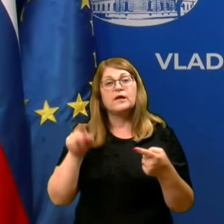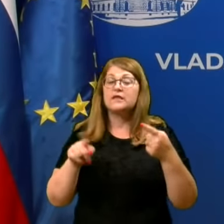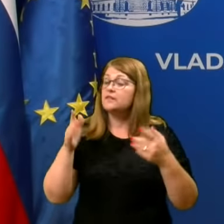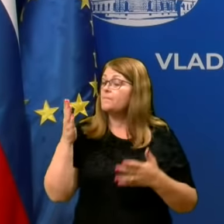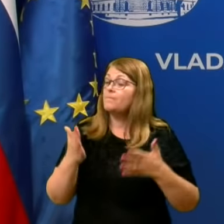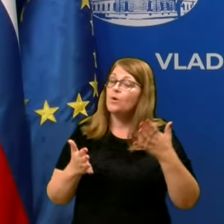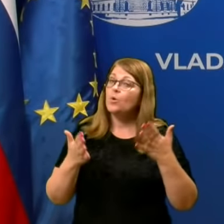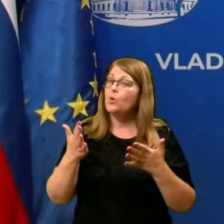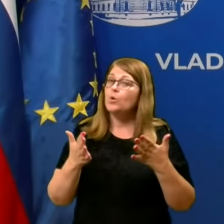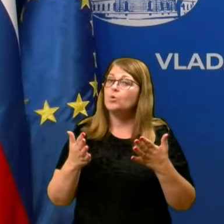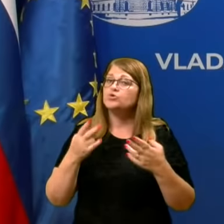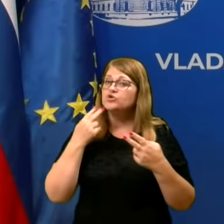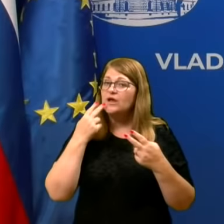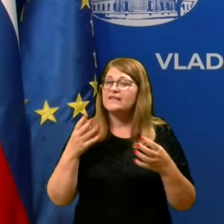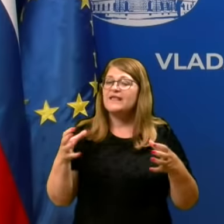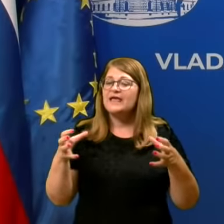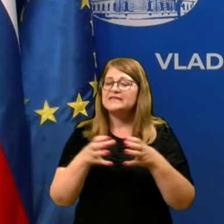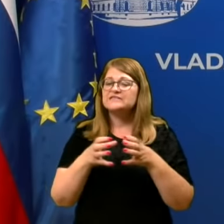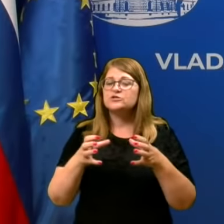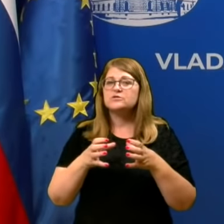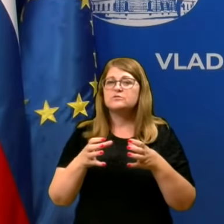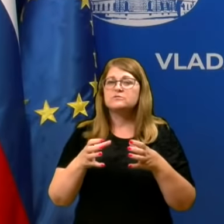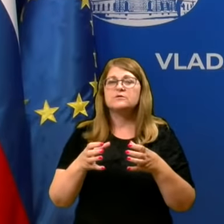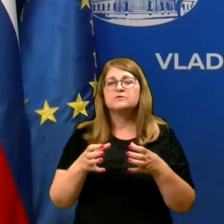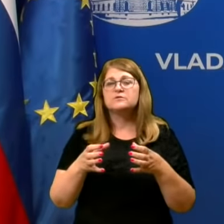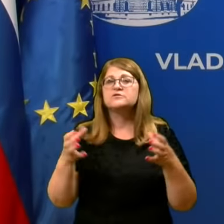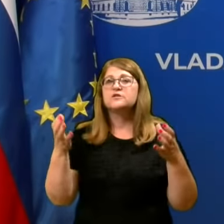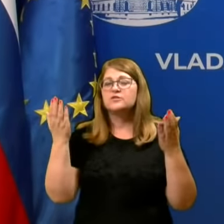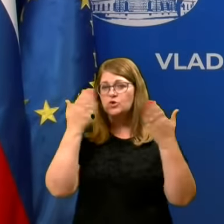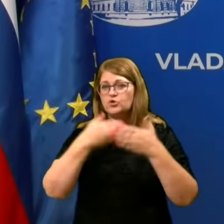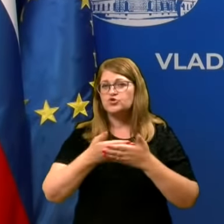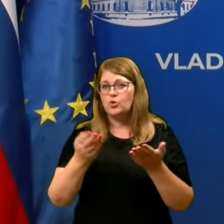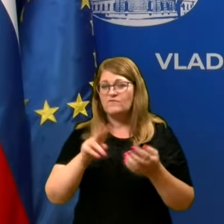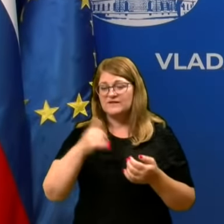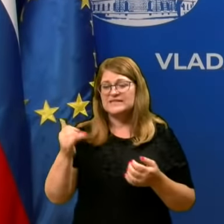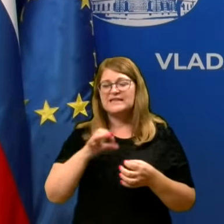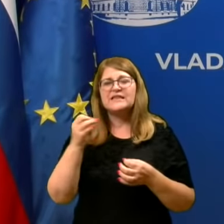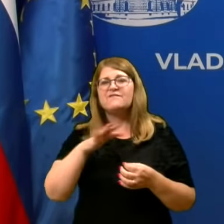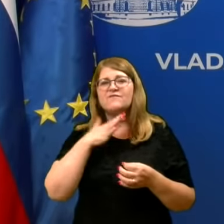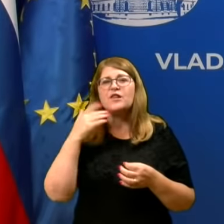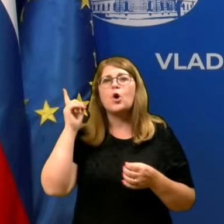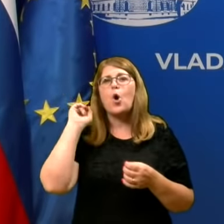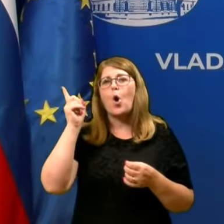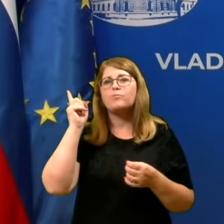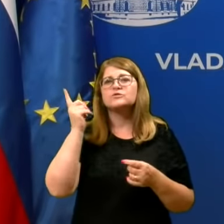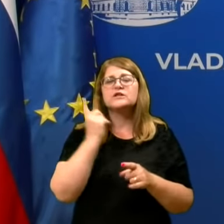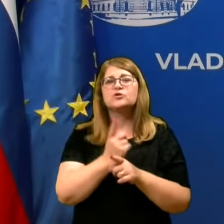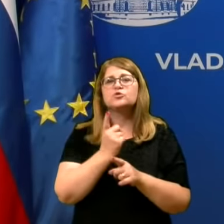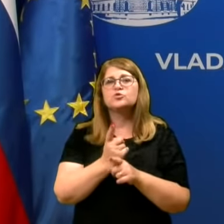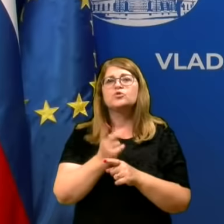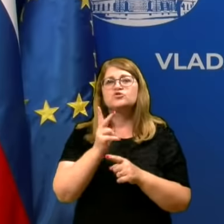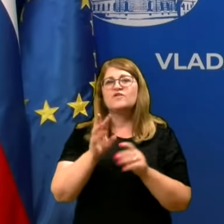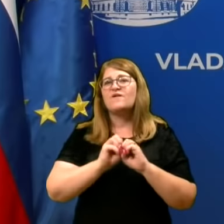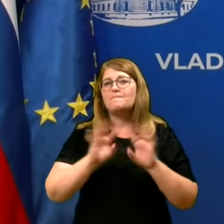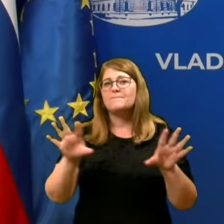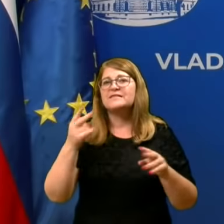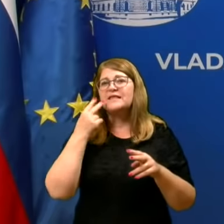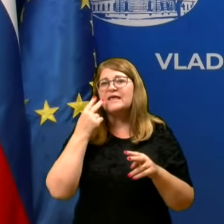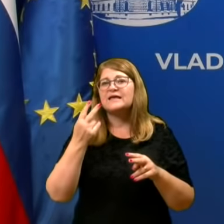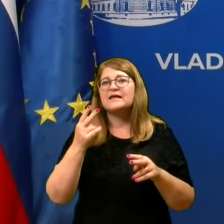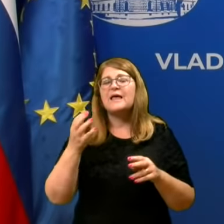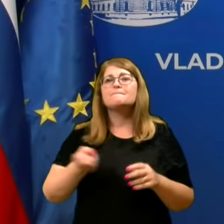mogoče glede zdaj izdroževanja nočnih klubov. V zadnjih dneh je veliko opozoril tudi že v mediji glede